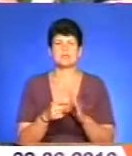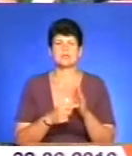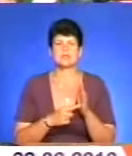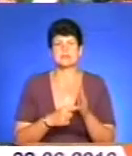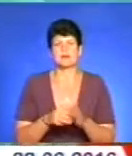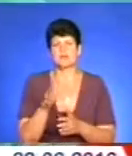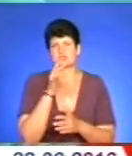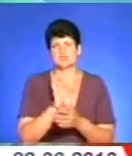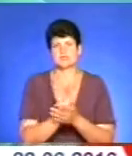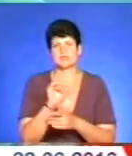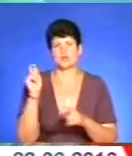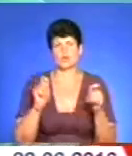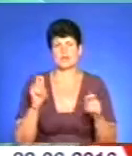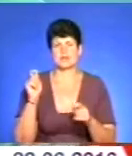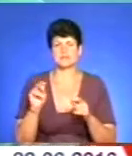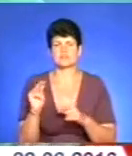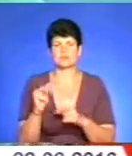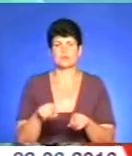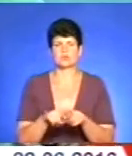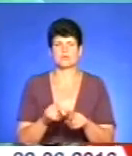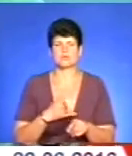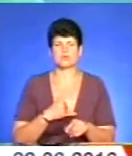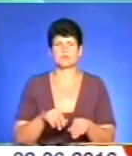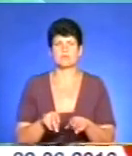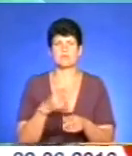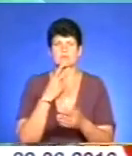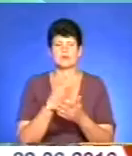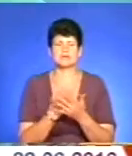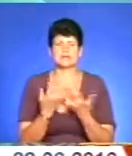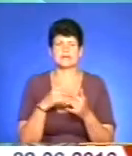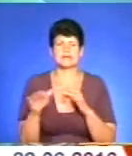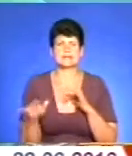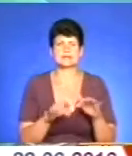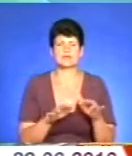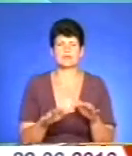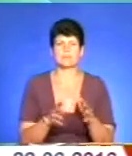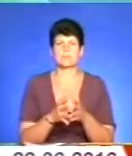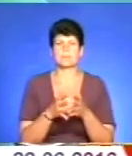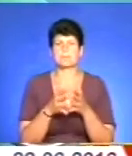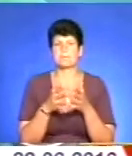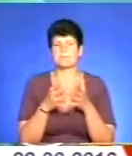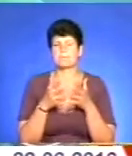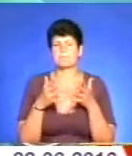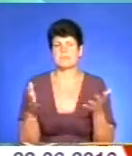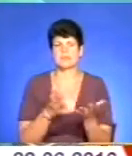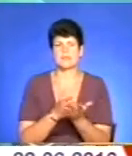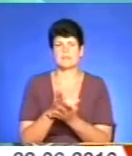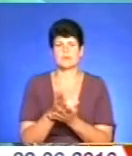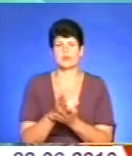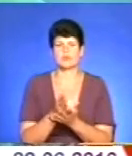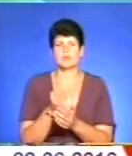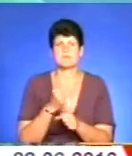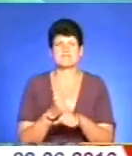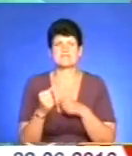прес-конференції. У четвер в нас також передбачено декілька заходів більш такого напрямку працевлаштування.